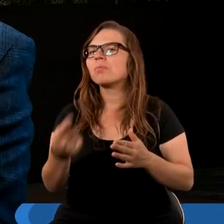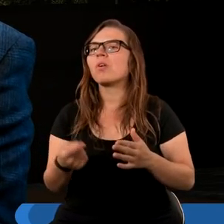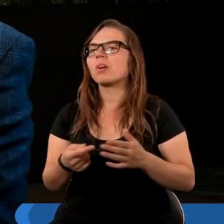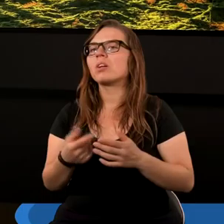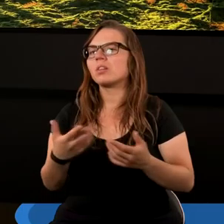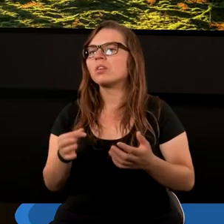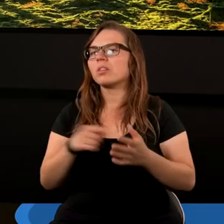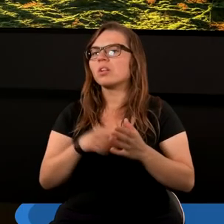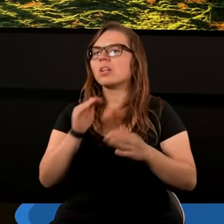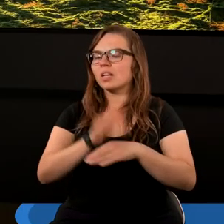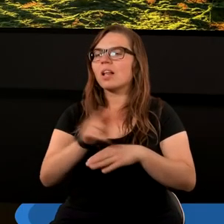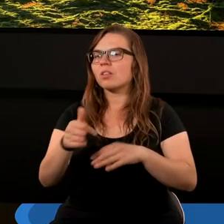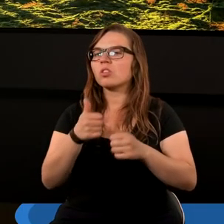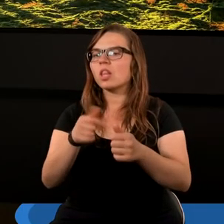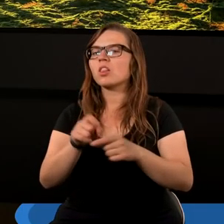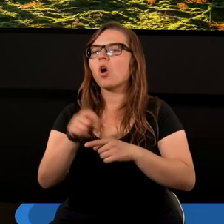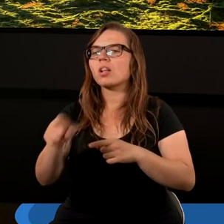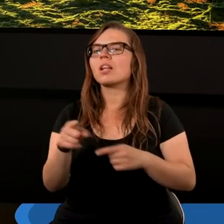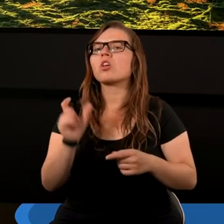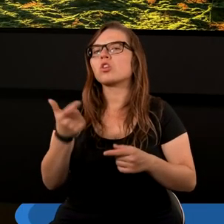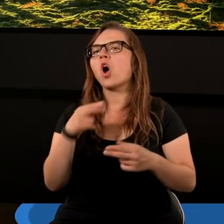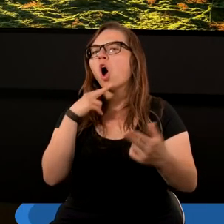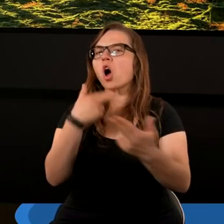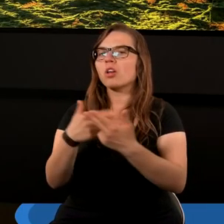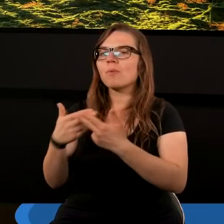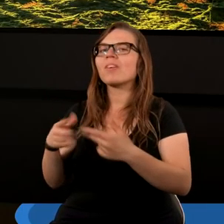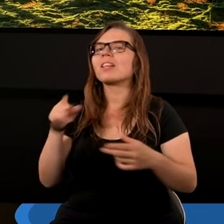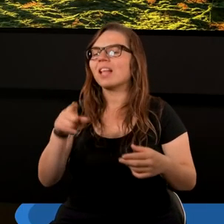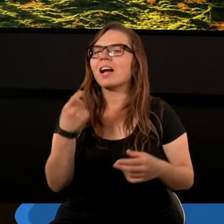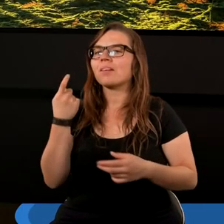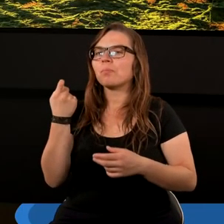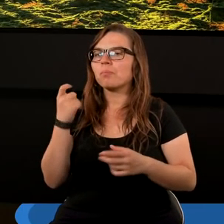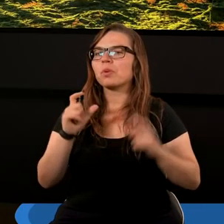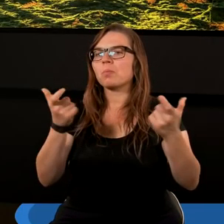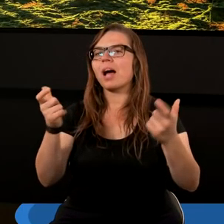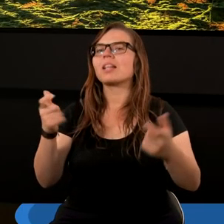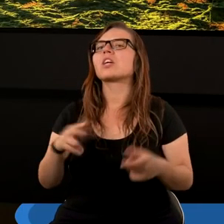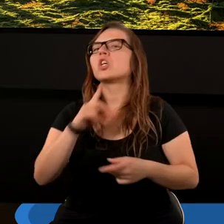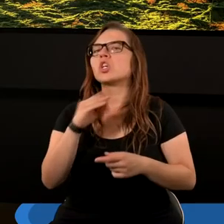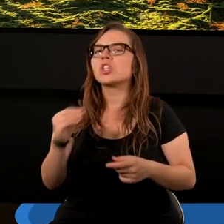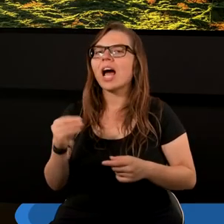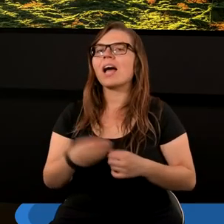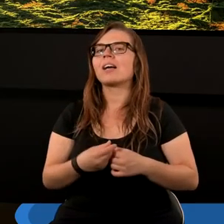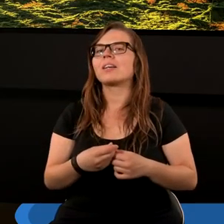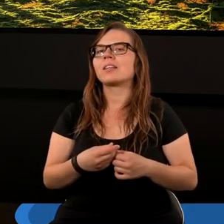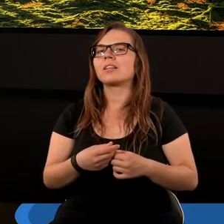Dodam do tego, co odpowiadam w takim przypadku. Że